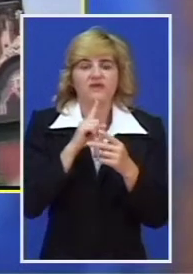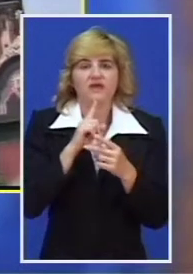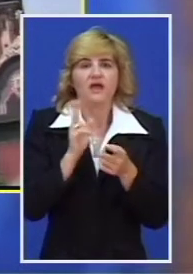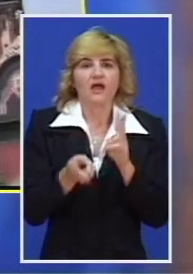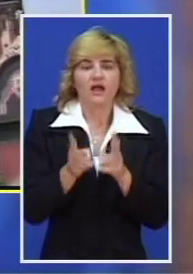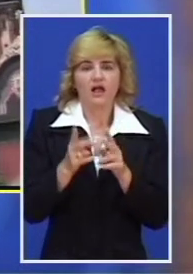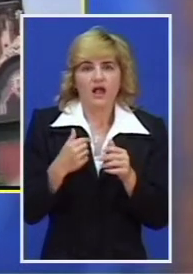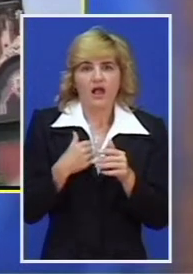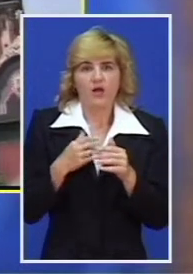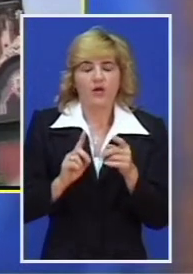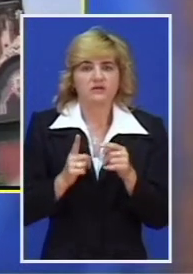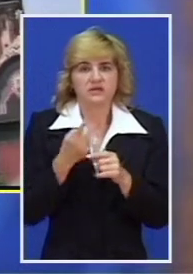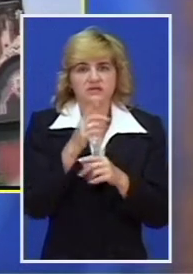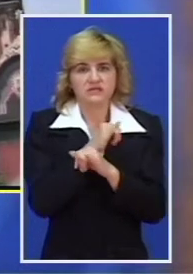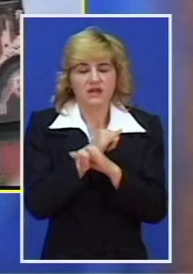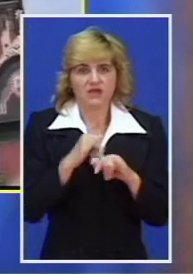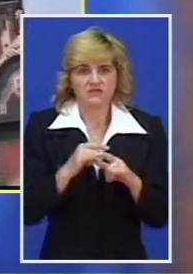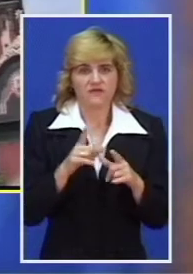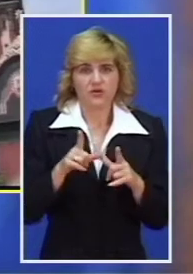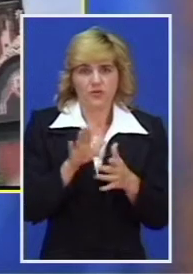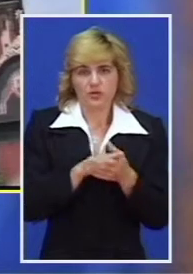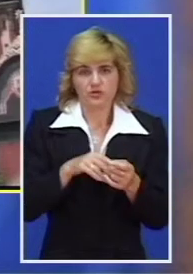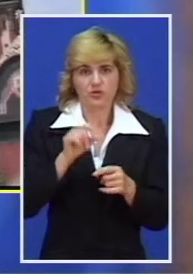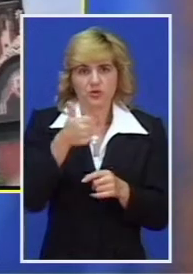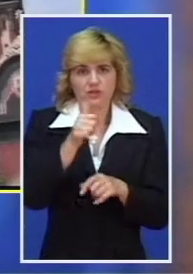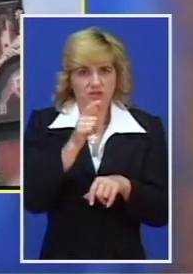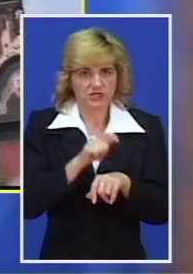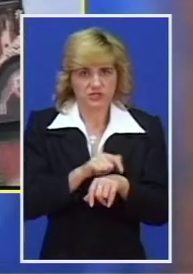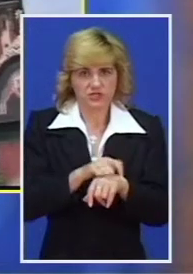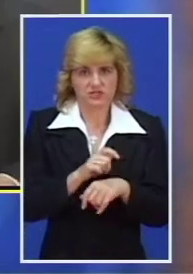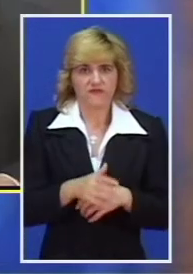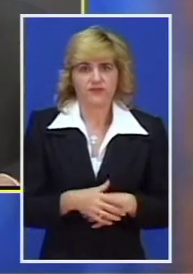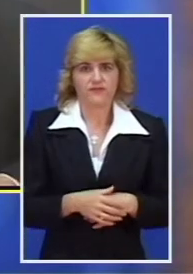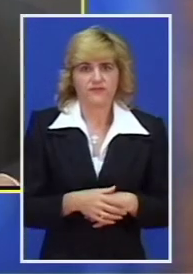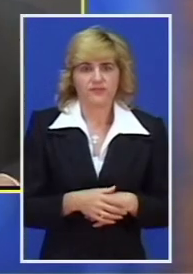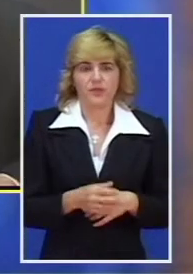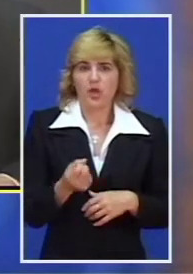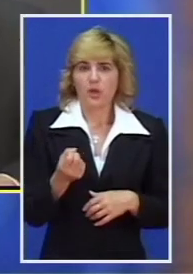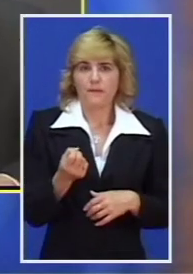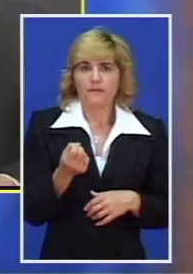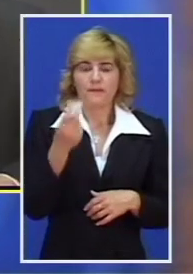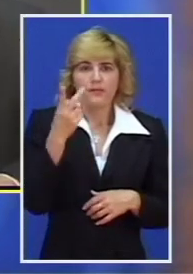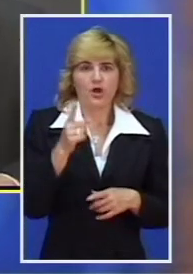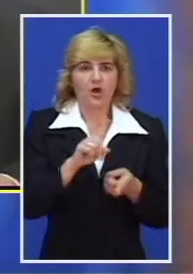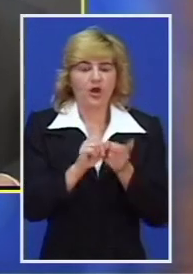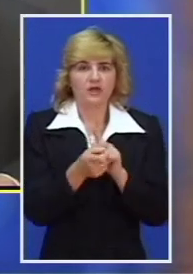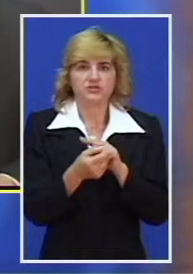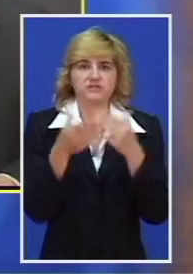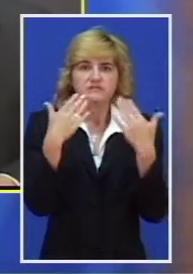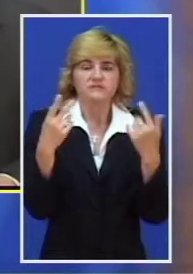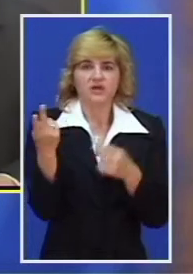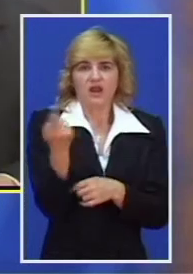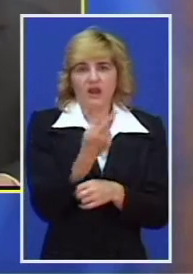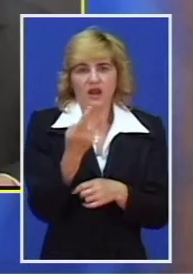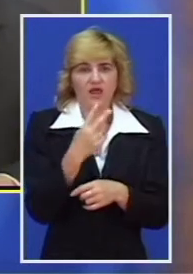milenijumskih ciljeva. Početak je u 11 časova. Prolećna retrospektivna izložba likovne